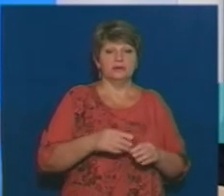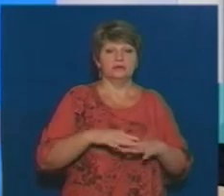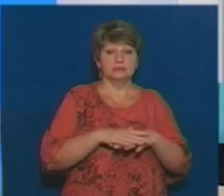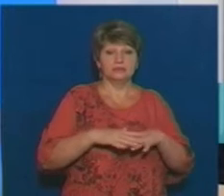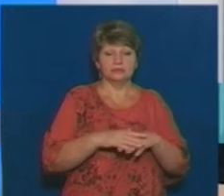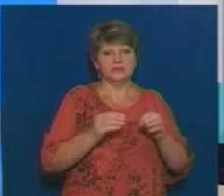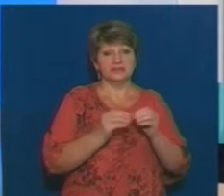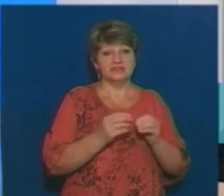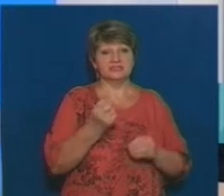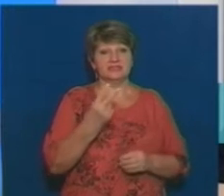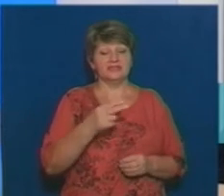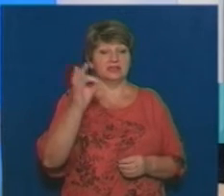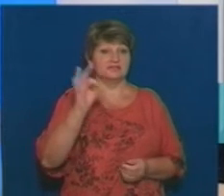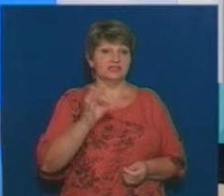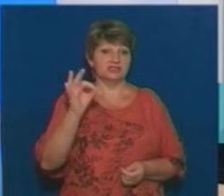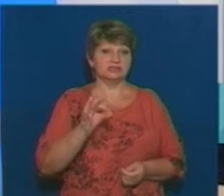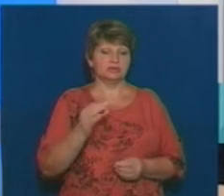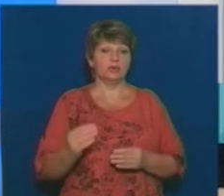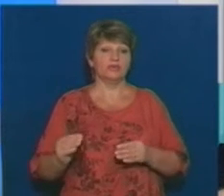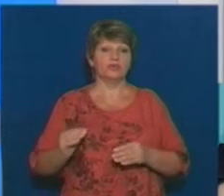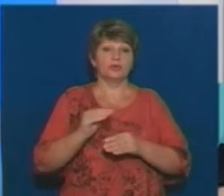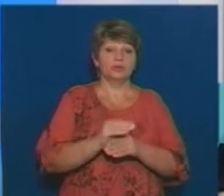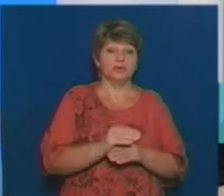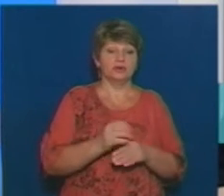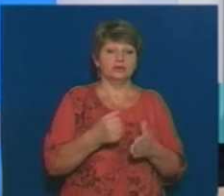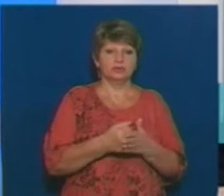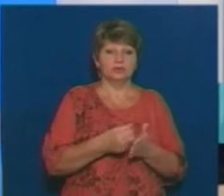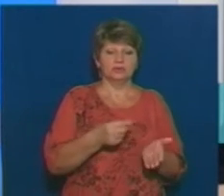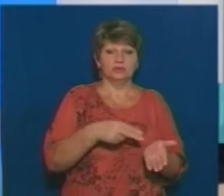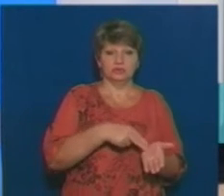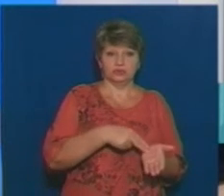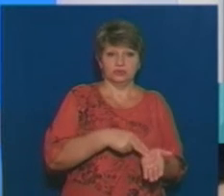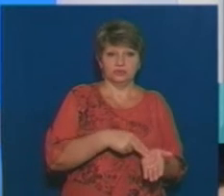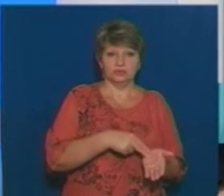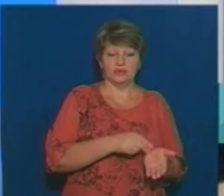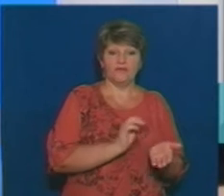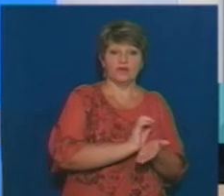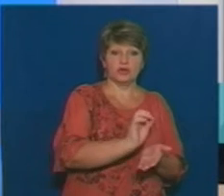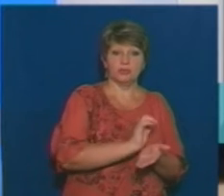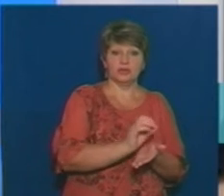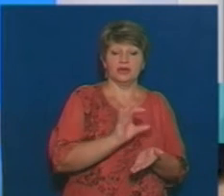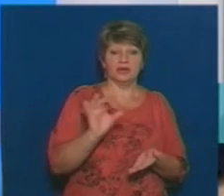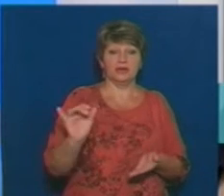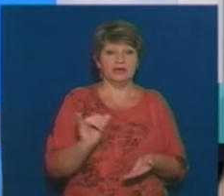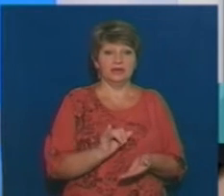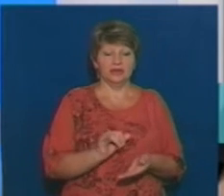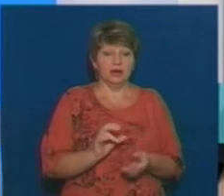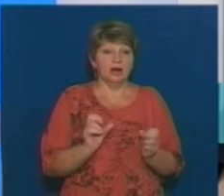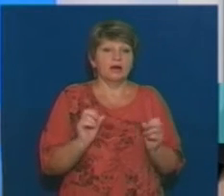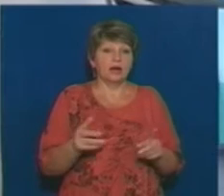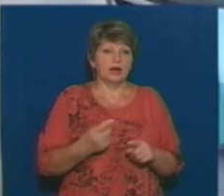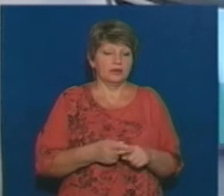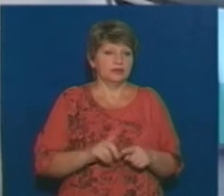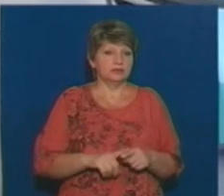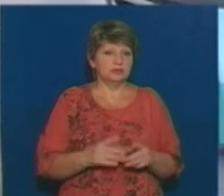націнки постачальника, ну, ціна виробника і націнка постачальника. Як це корелюється з